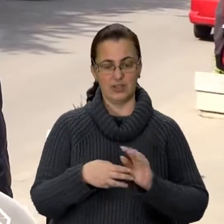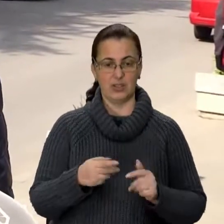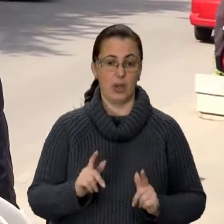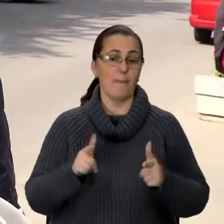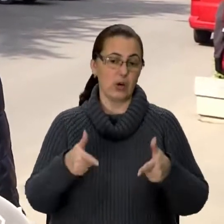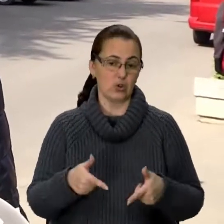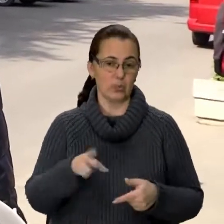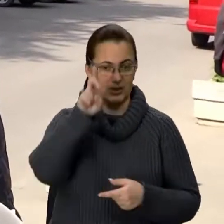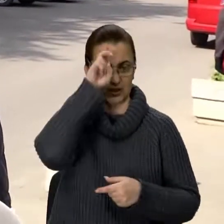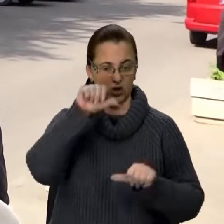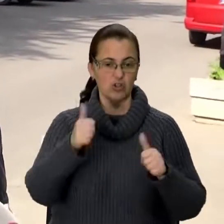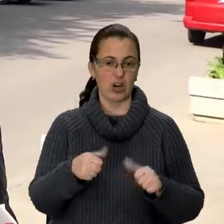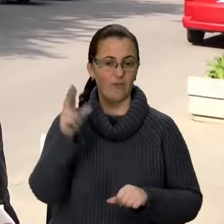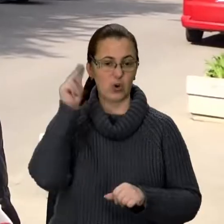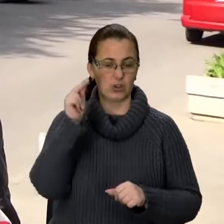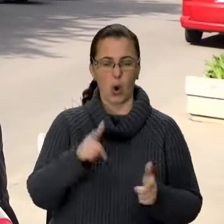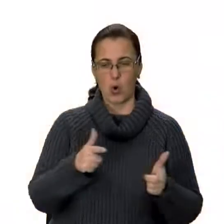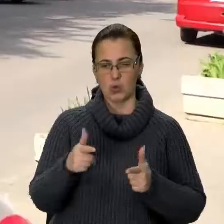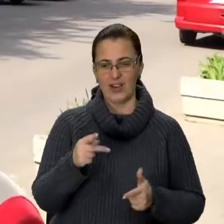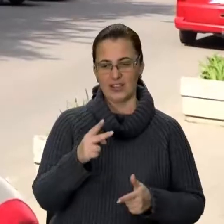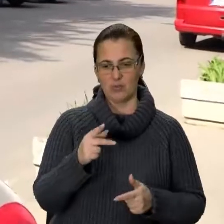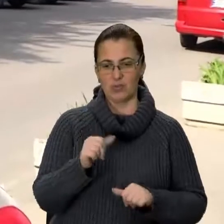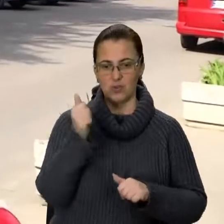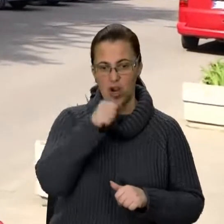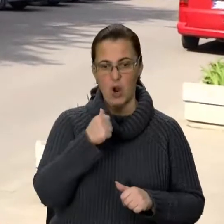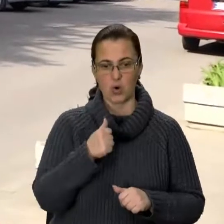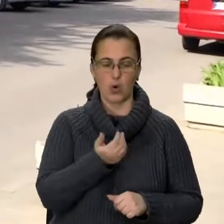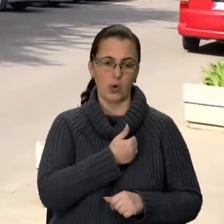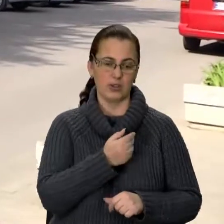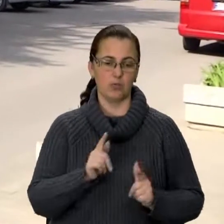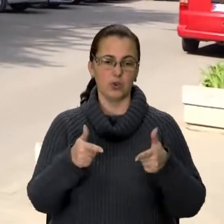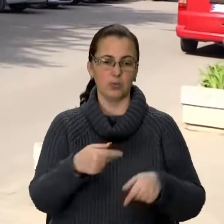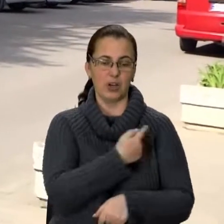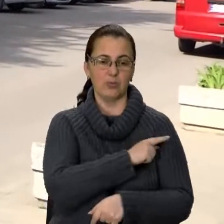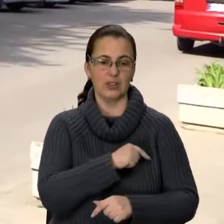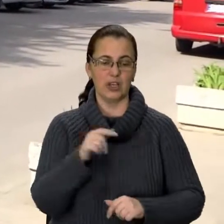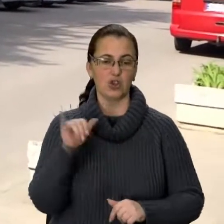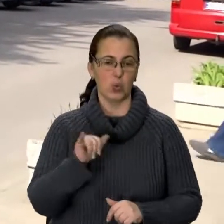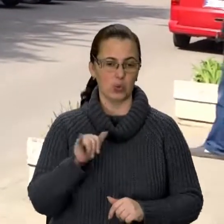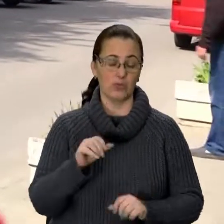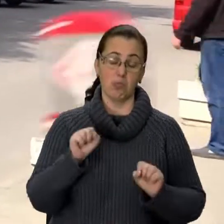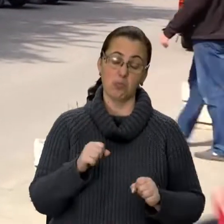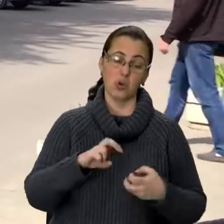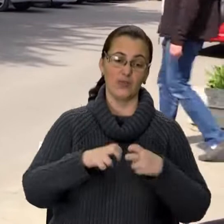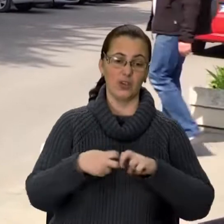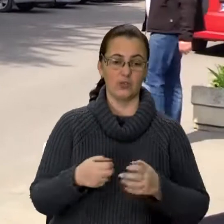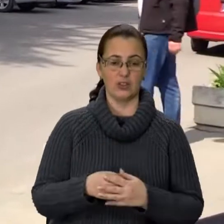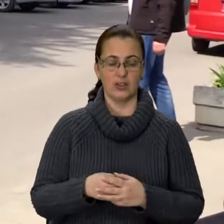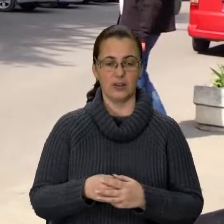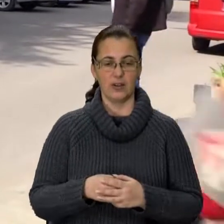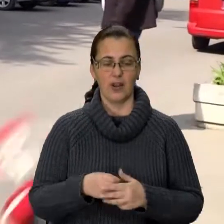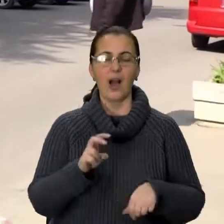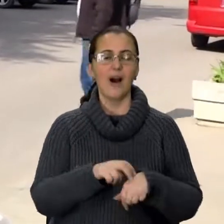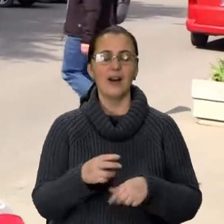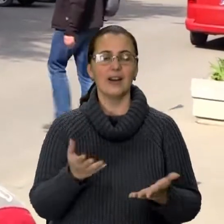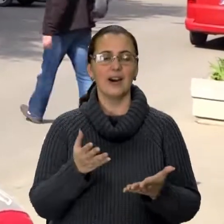поступити на державну форму навчання. І готувався десь півтора року. Плануємо поступати в медичний університет, важливо в Івано-Франківську. Яким